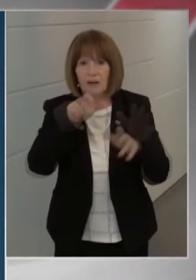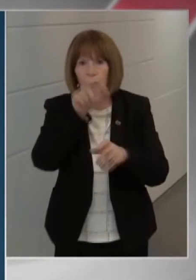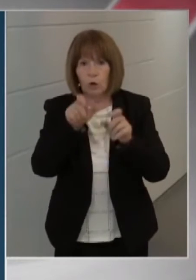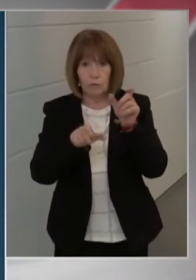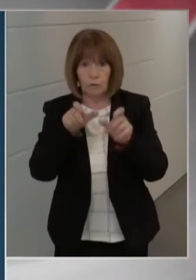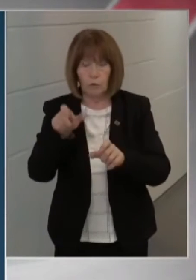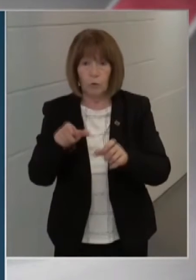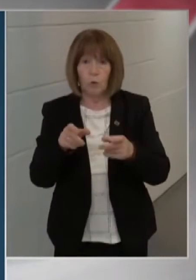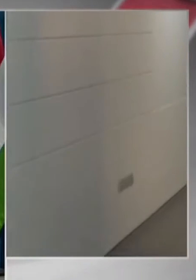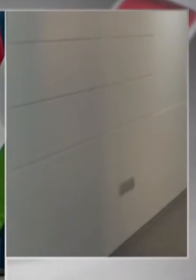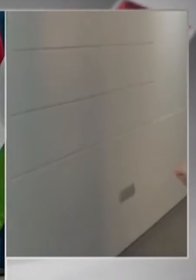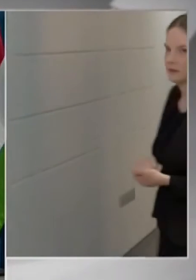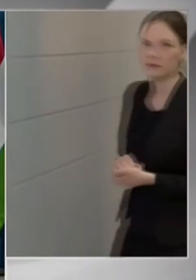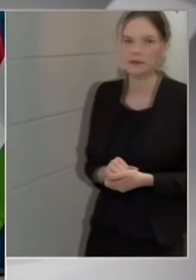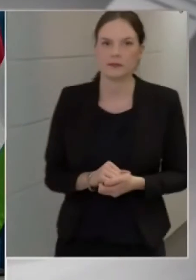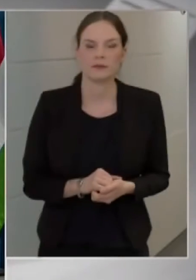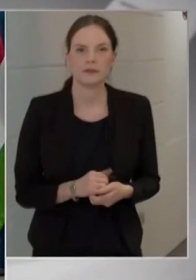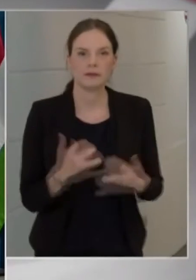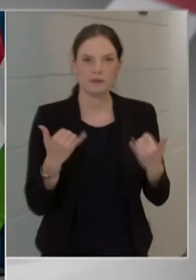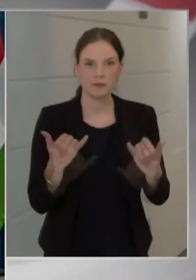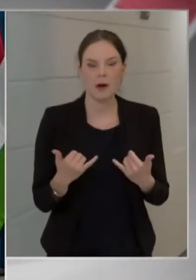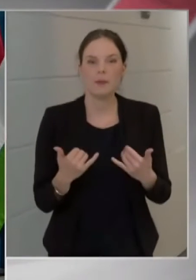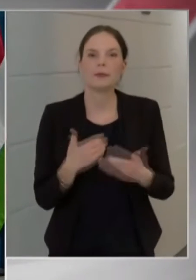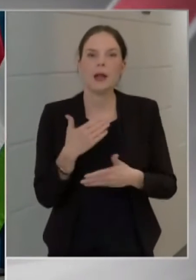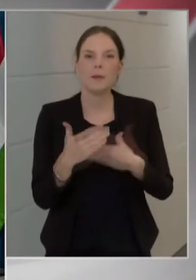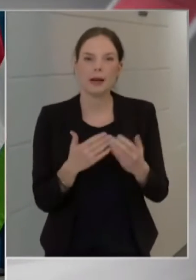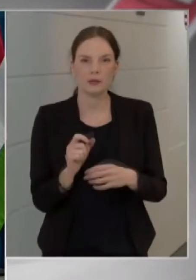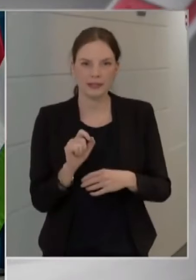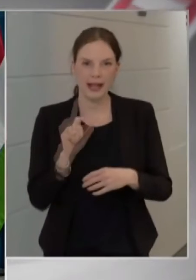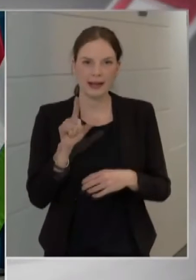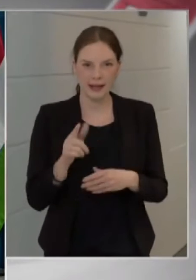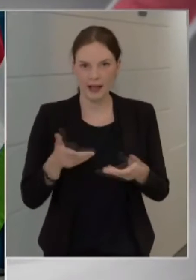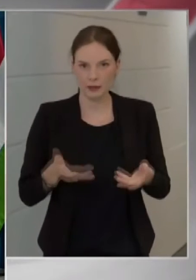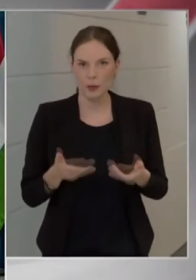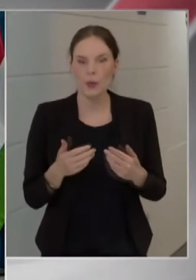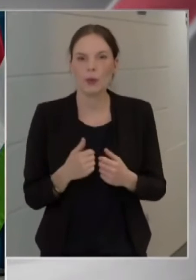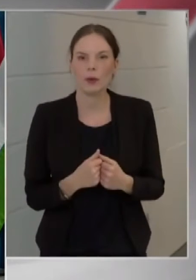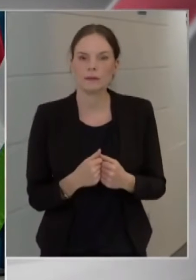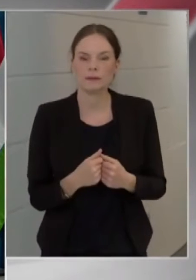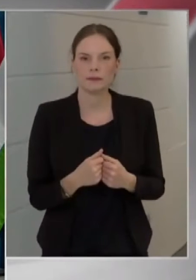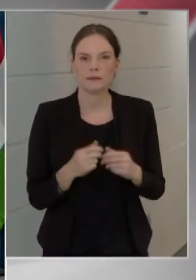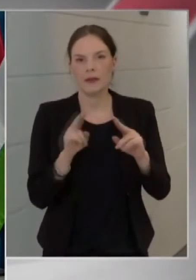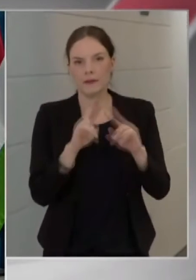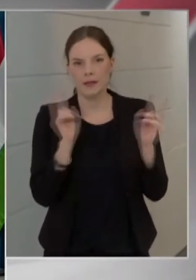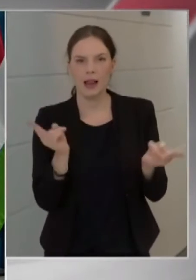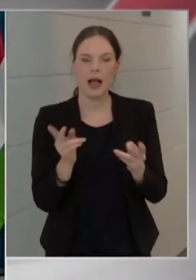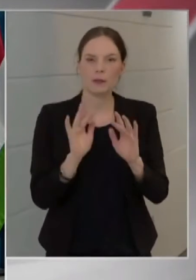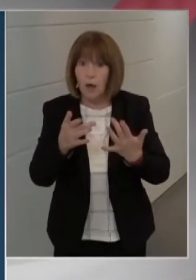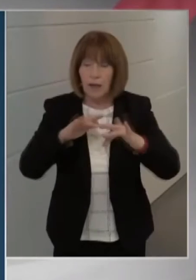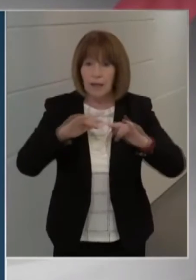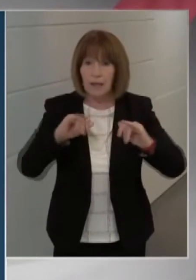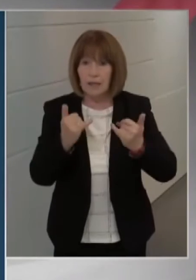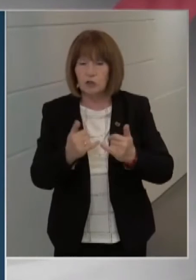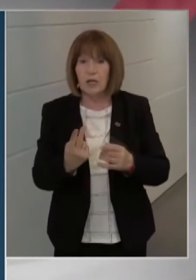megbetegedések száma is. Az elmúlt 24 órában 905 új fertőzöttet regisztráltak, és elhúnyt 96 beteg.